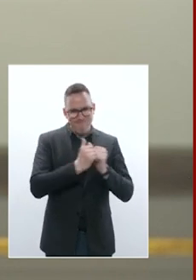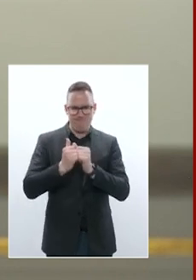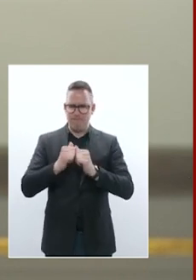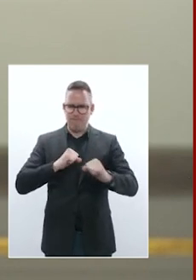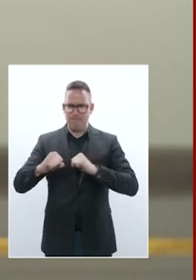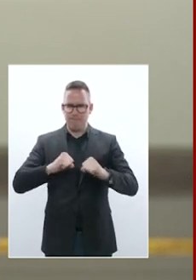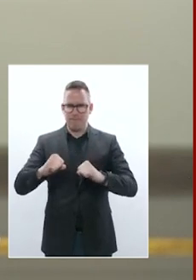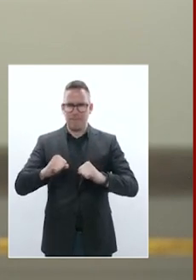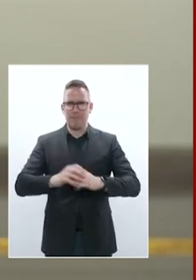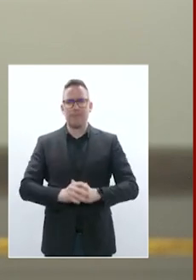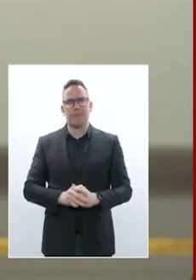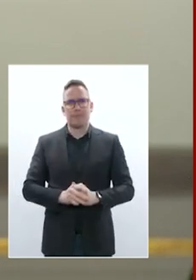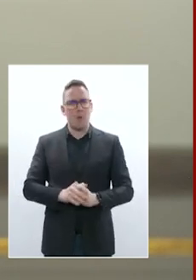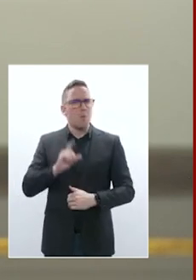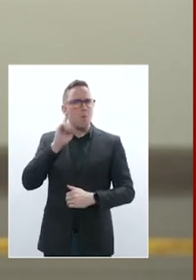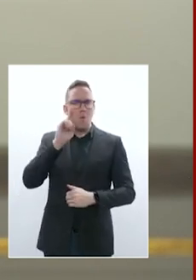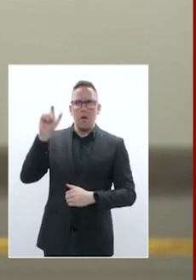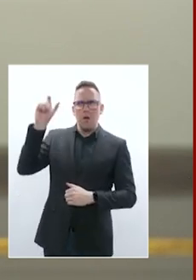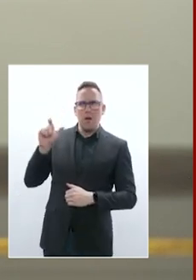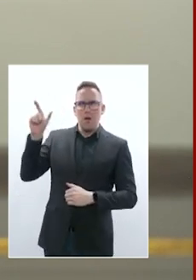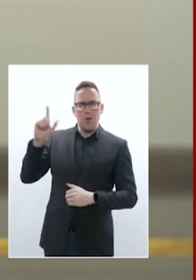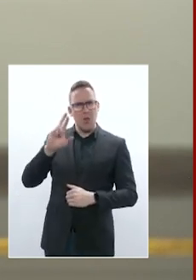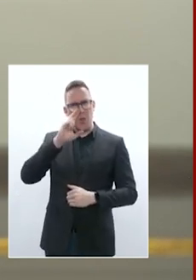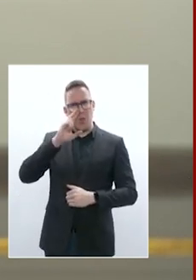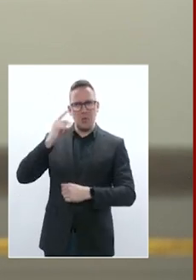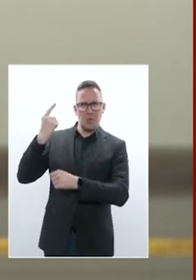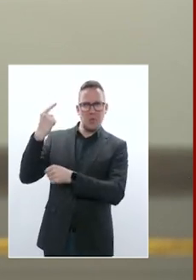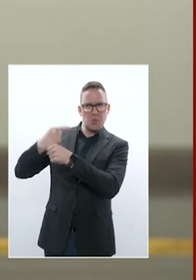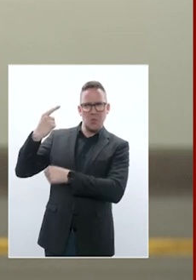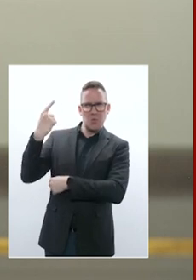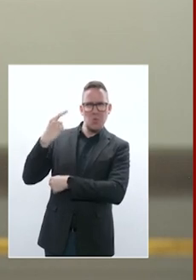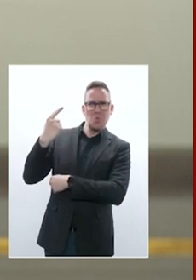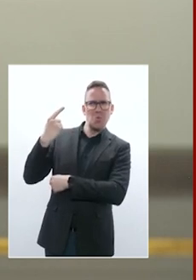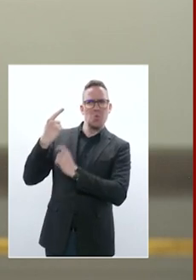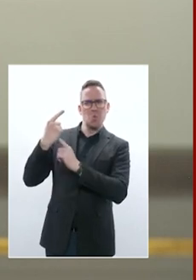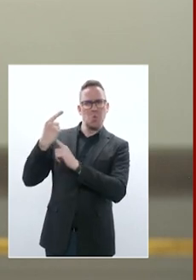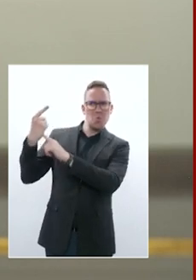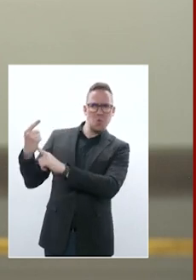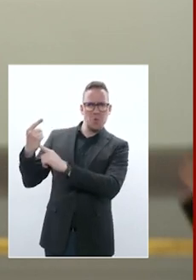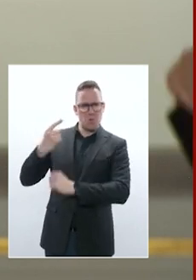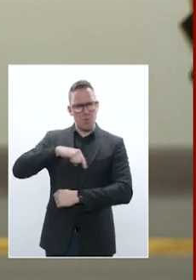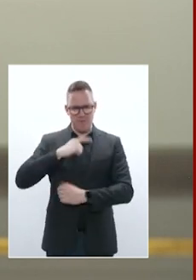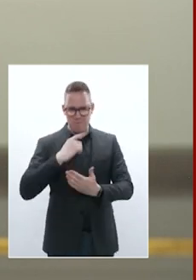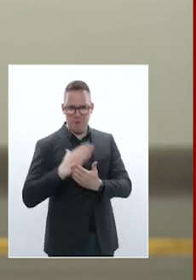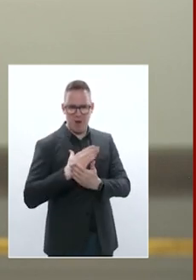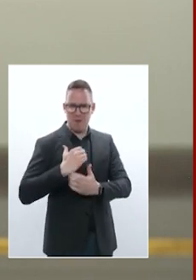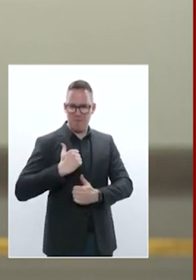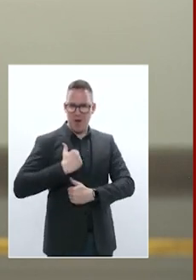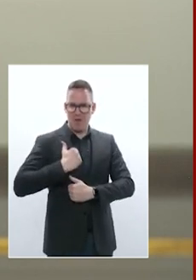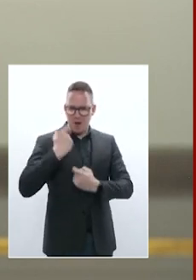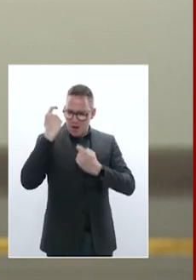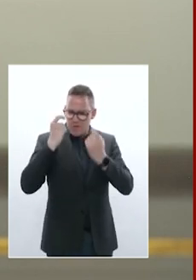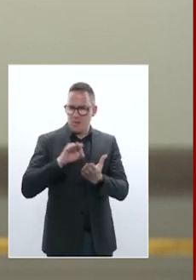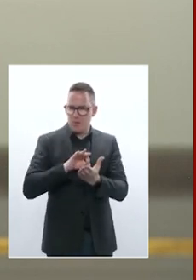d'un point de vue militaire et stratégique. Le cadre de la discussion qui sera la nôtre s'inscrit dans des éléments